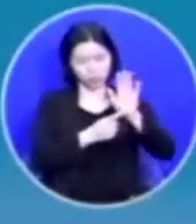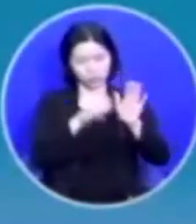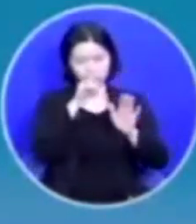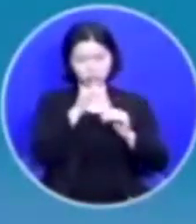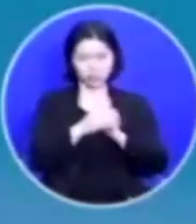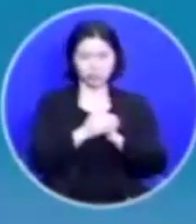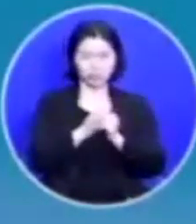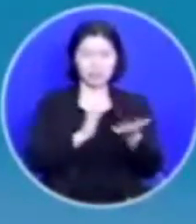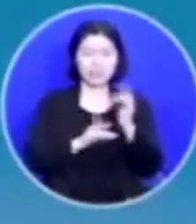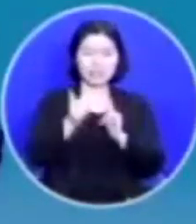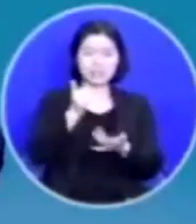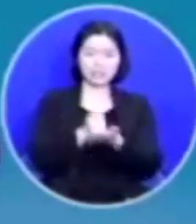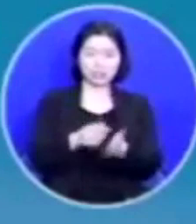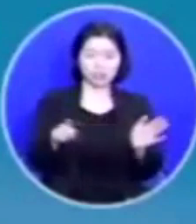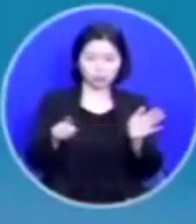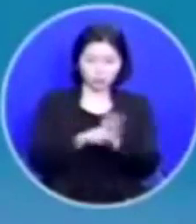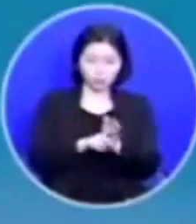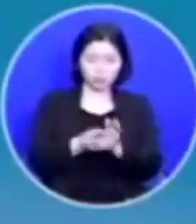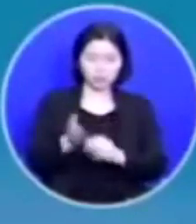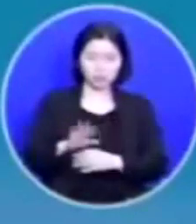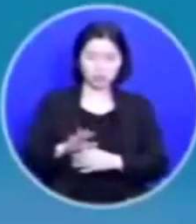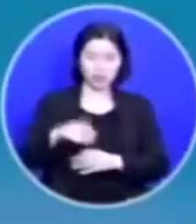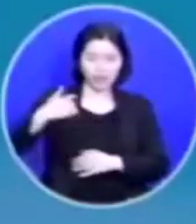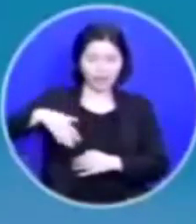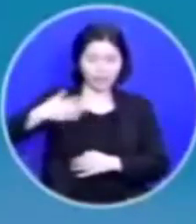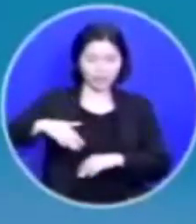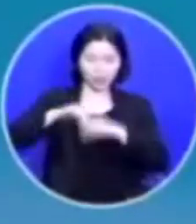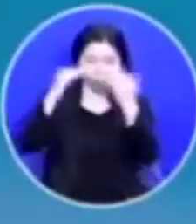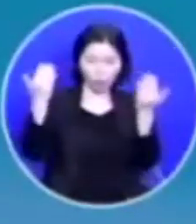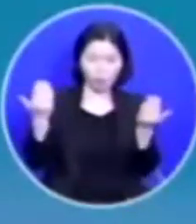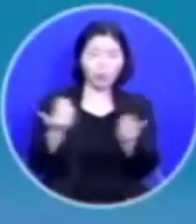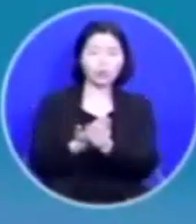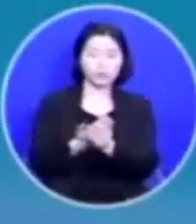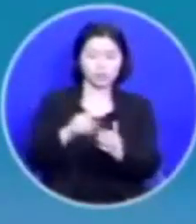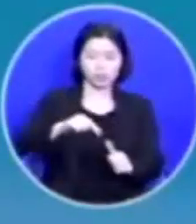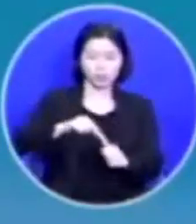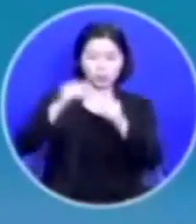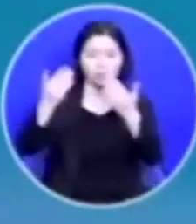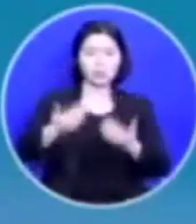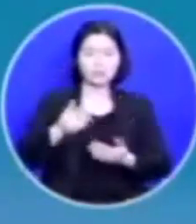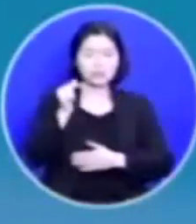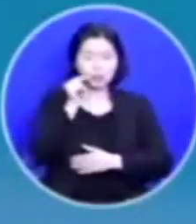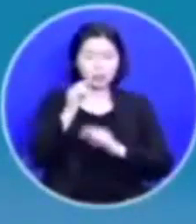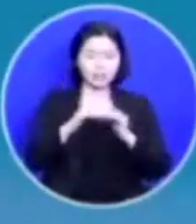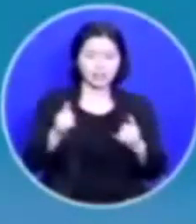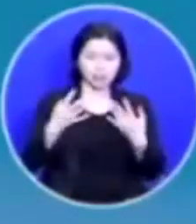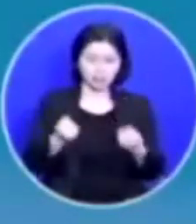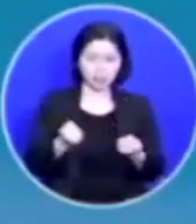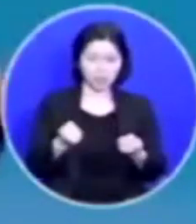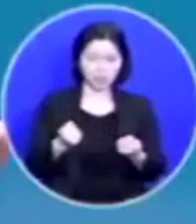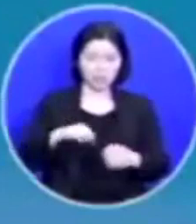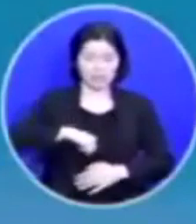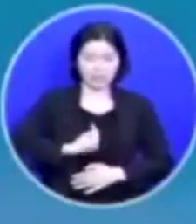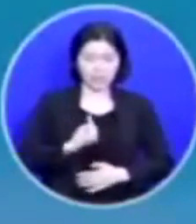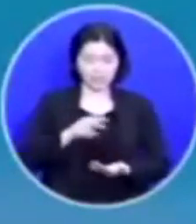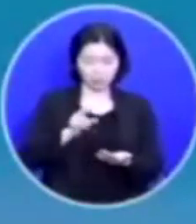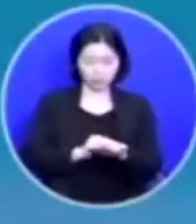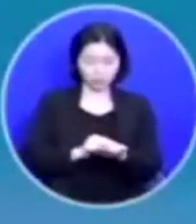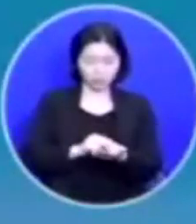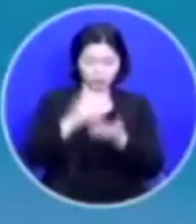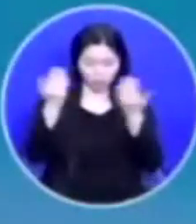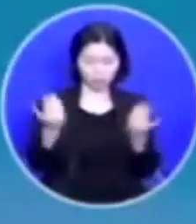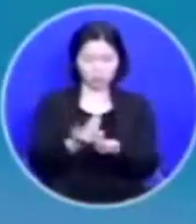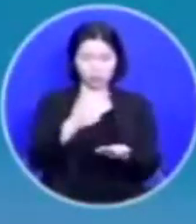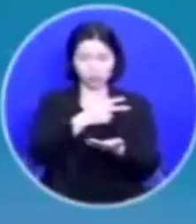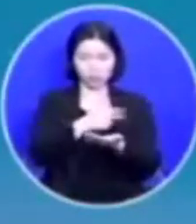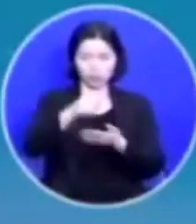믿지만 아직도 온전히 구원 받지 못한 사람들이 많습니다 자신의 문제를 주님 앞에 온전히 드러내지 못하고 있기